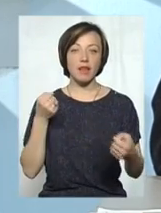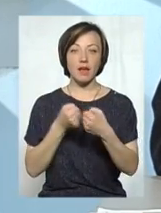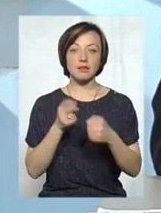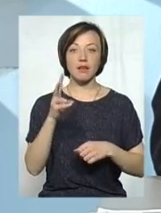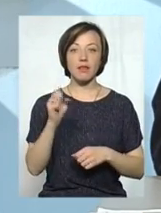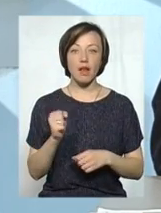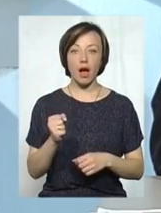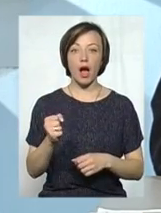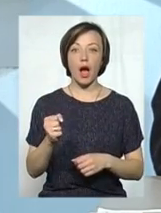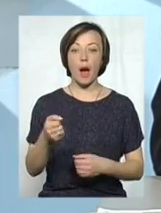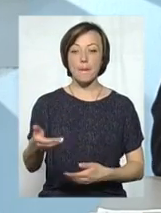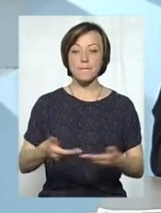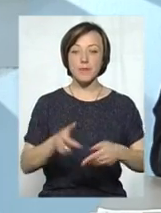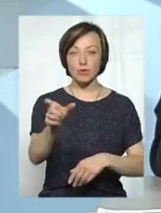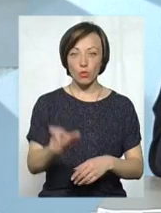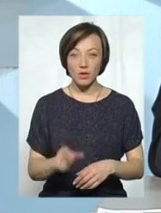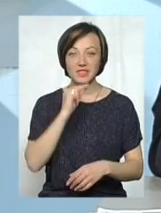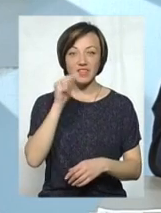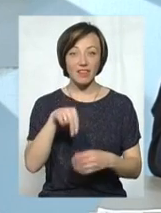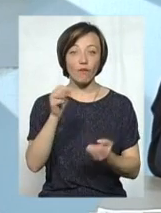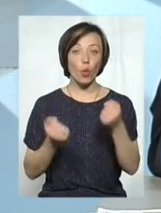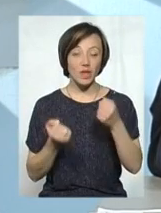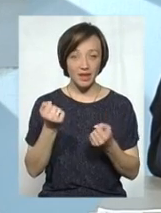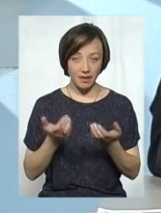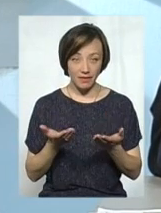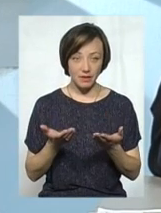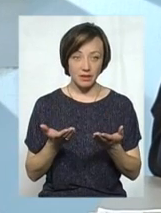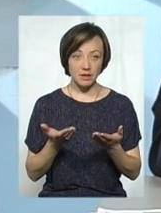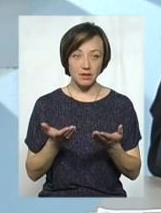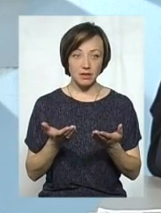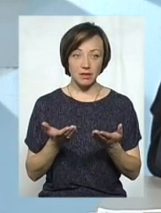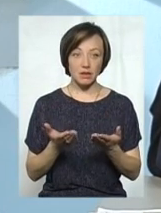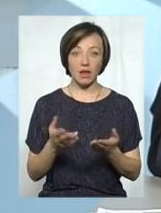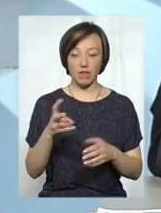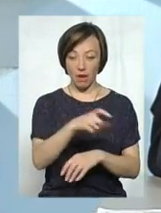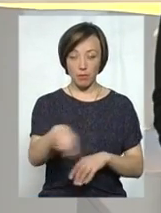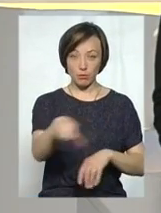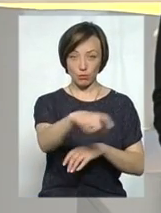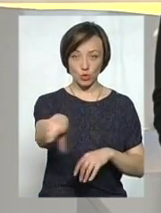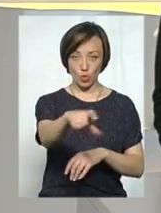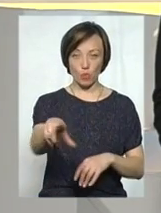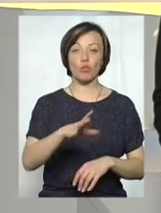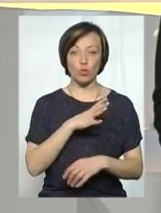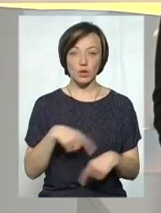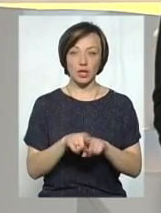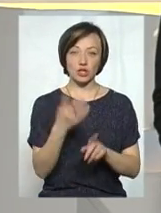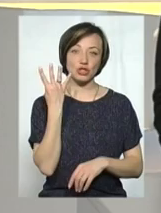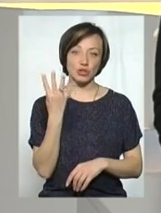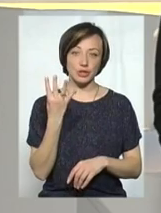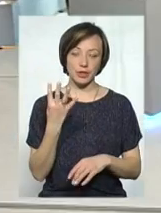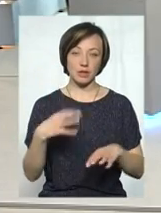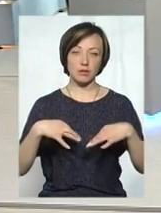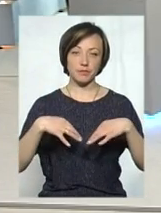пішоходів з вини водіїв, які здійснили наїзд на пішоходів, які знаходились на пішоходних переходах. Було таких 4 дорожні